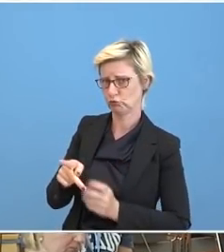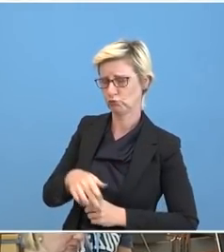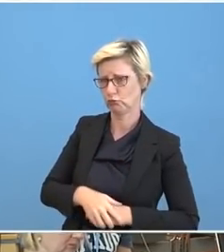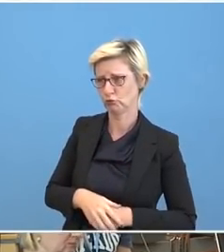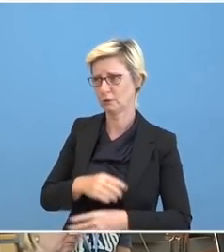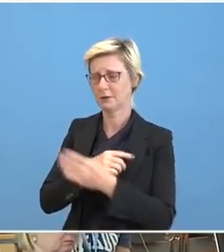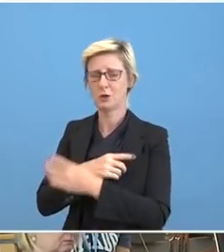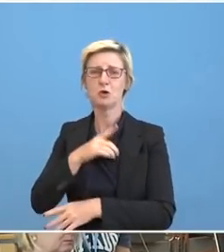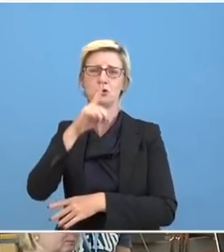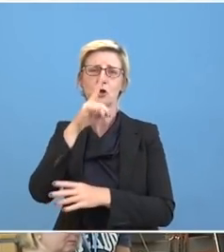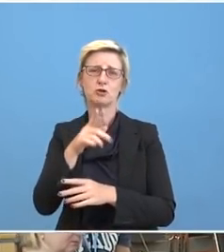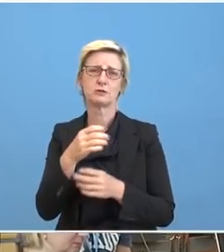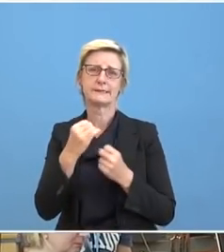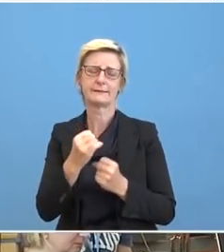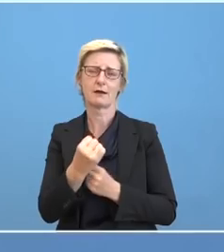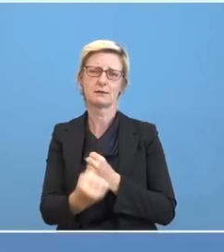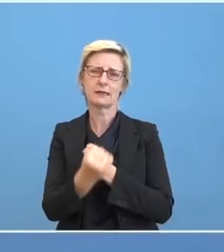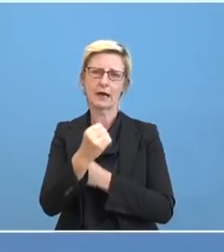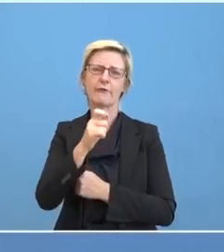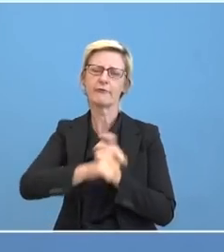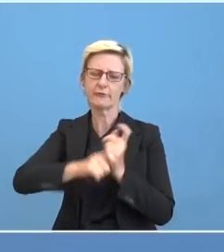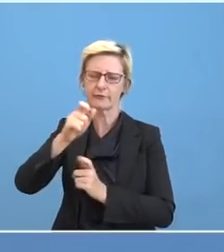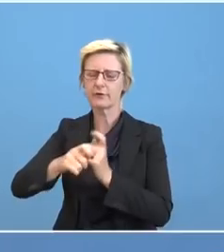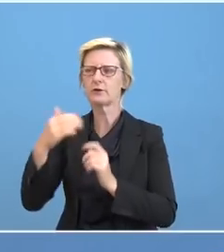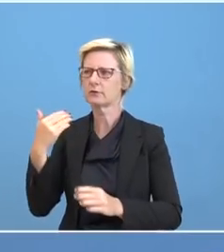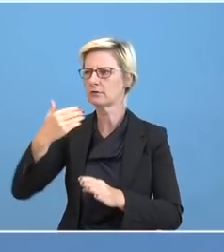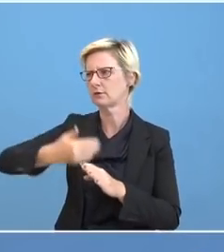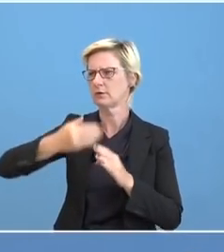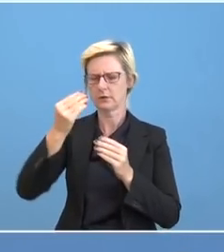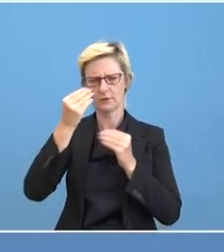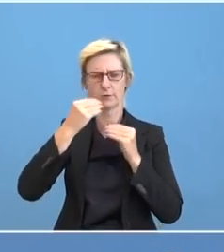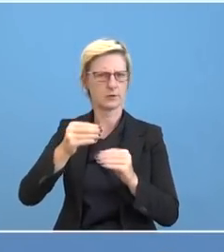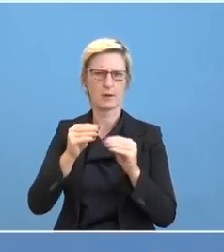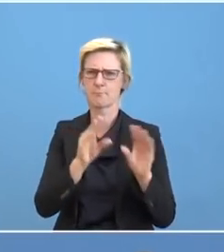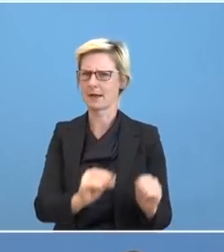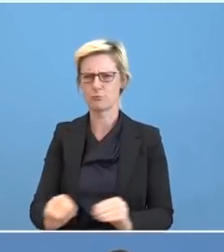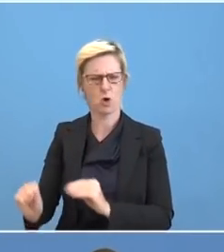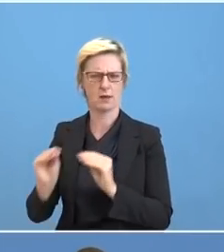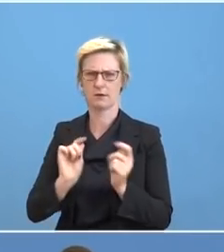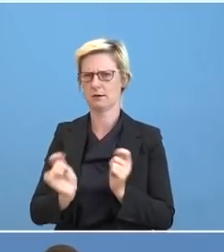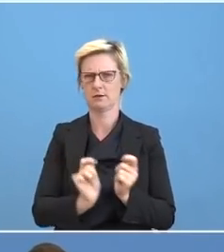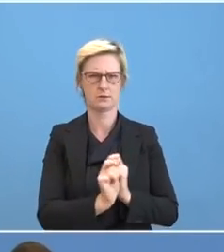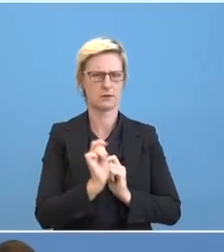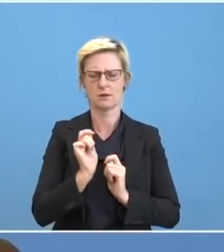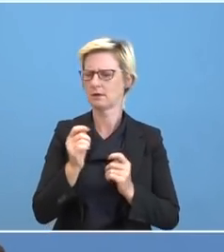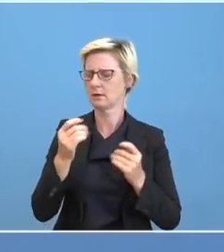deutsche Sicherheitskräfte haben in der Vergangenheit keine Informationen manipuliert und tun das in der gegenwärtigen und in der Zukunft nicht.